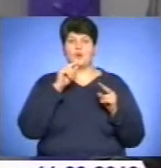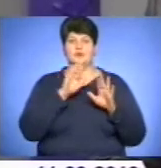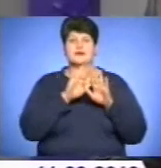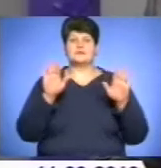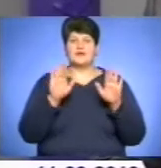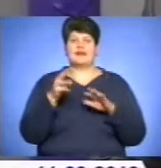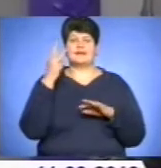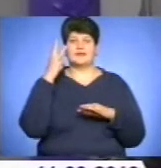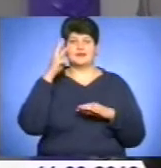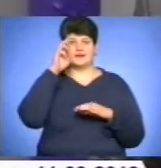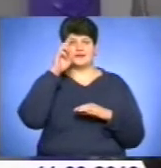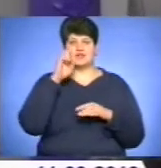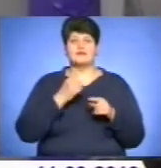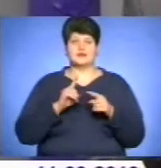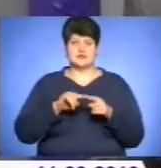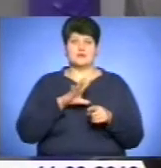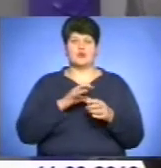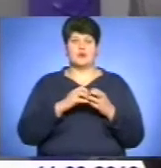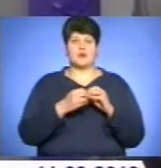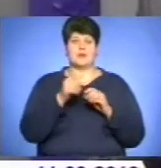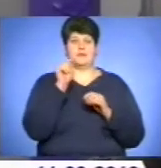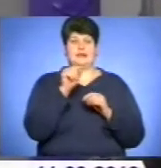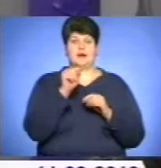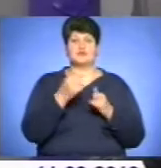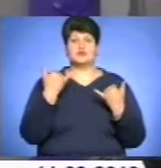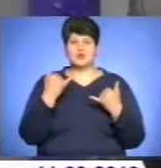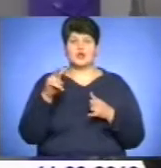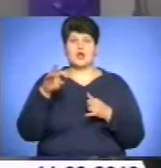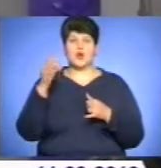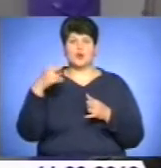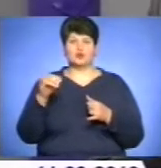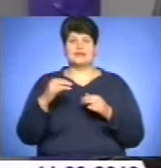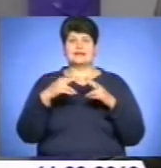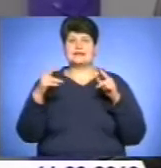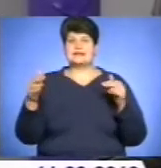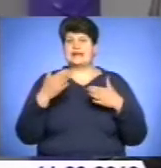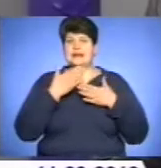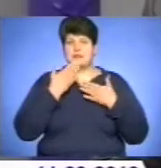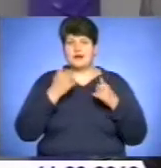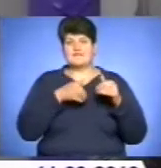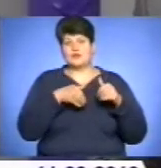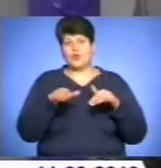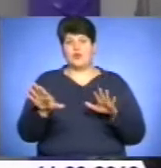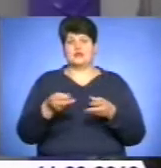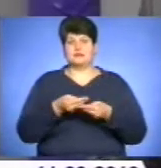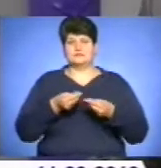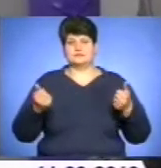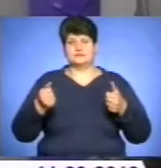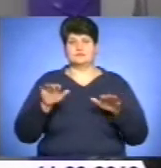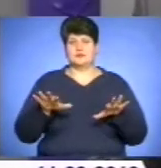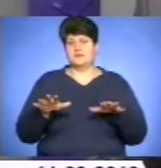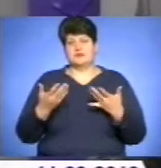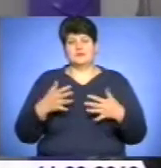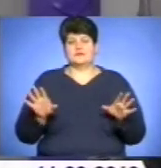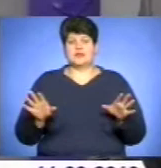і там це проблеми були з заторами льоду. Сьогодні льоду немає на Дністрі, він уходить і танеть на місці, і я не думаю, що це було.